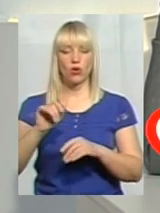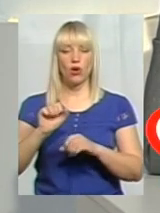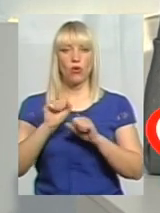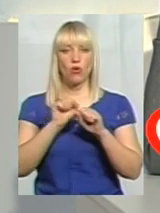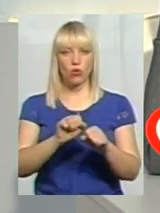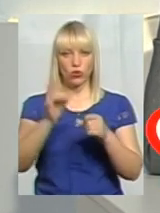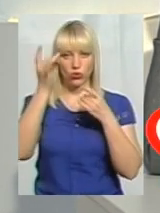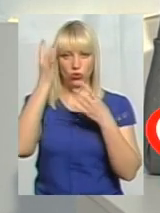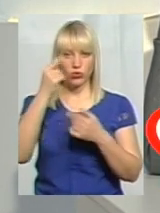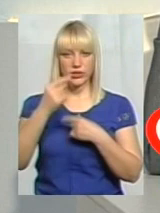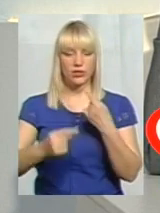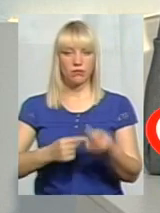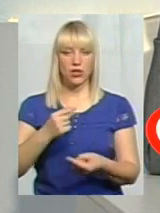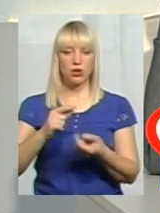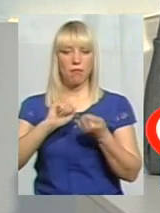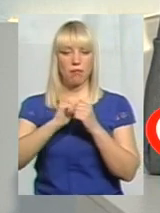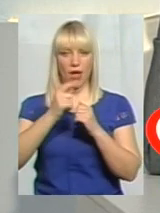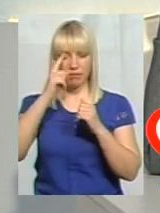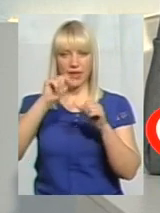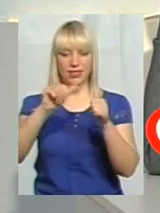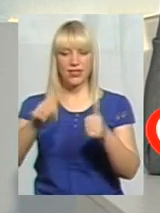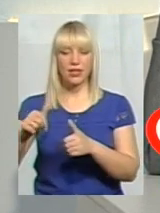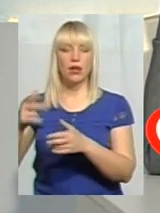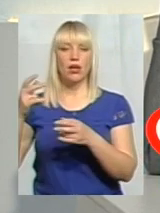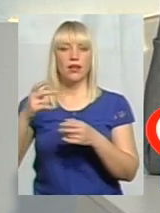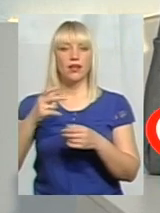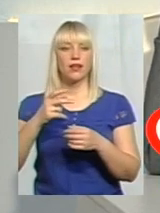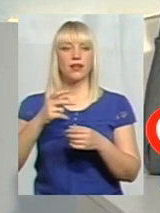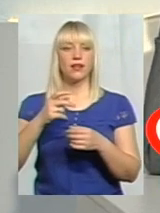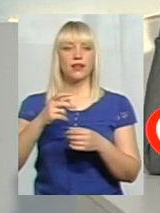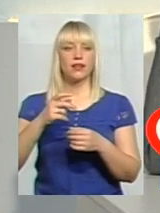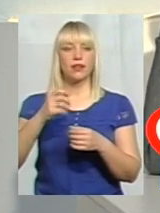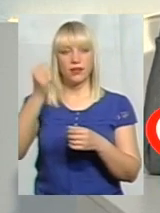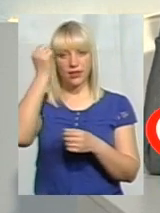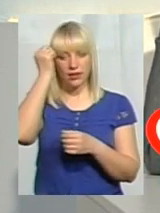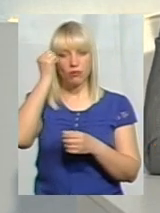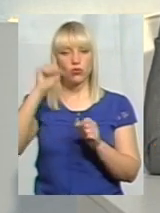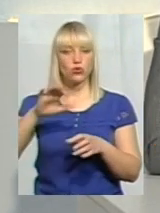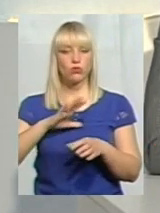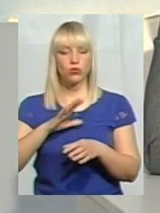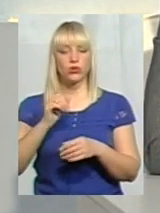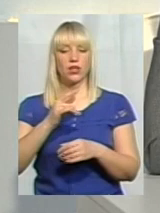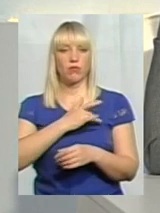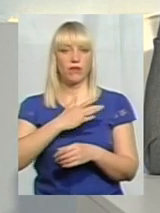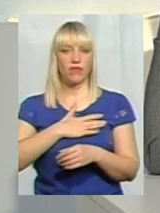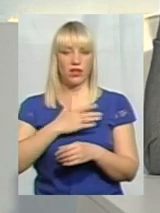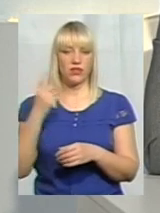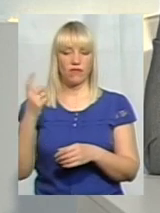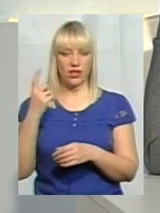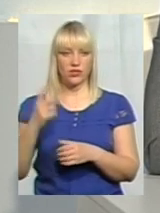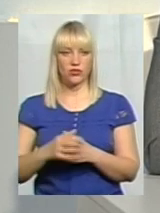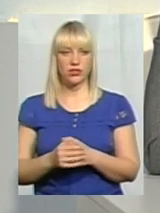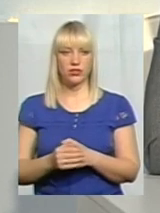спадщини, пам'ятки, звичайно, можуть перебувати у власності. Крім пам'яток археології, які можуть перебувати тільки у державній